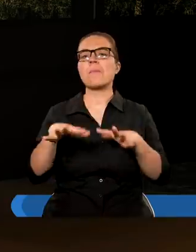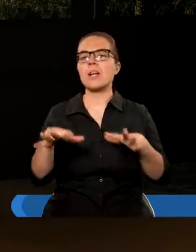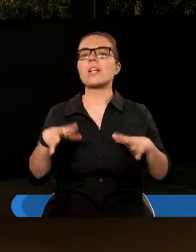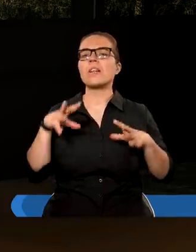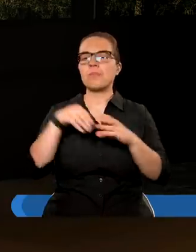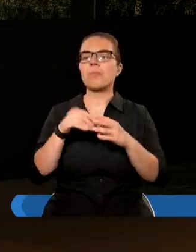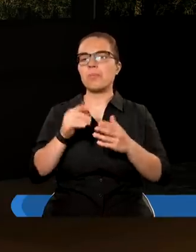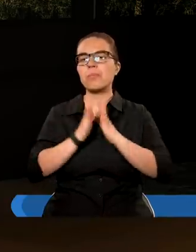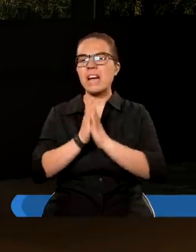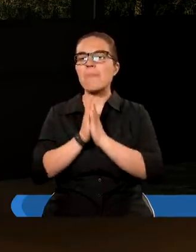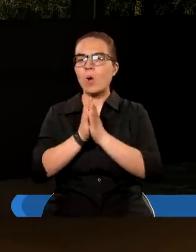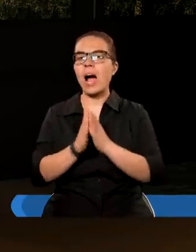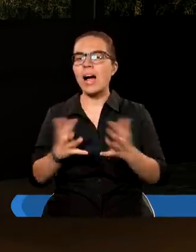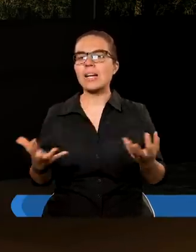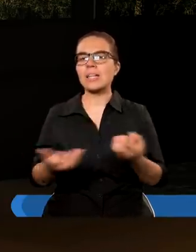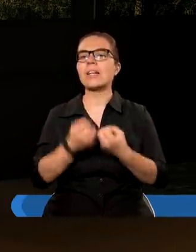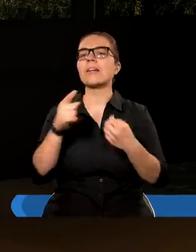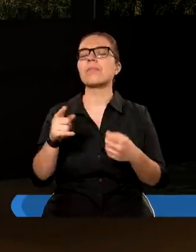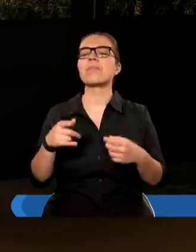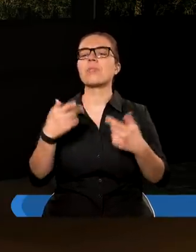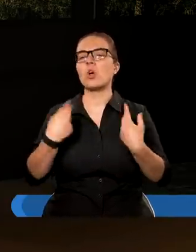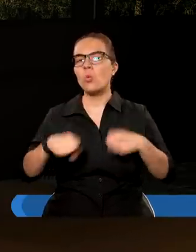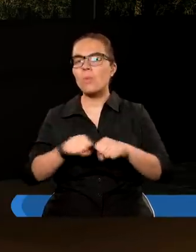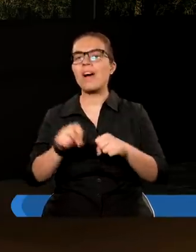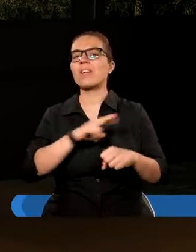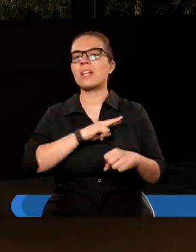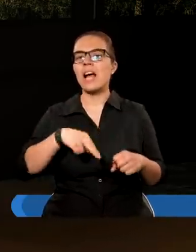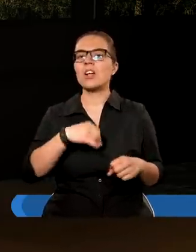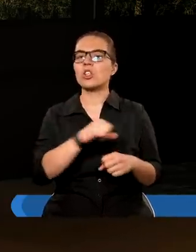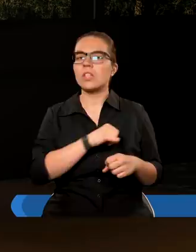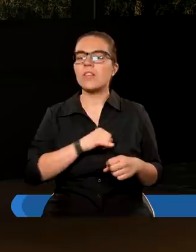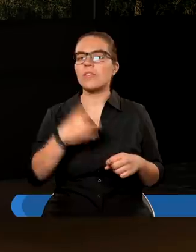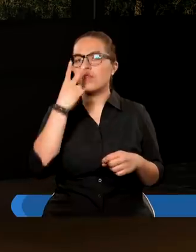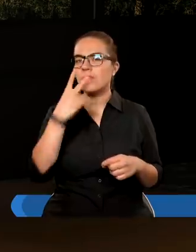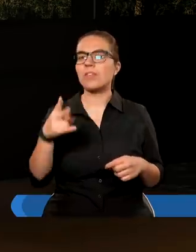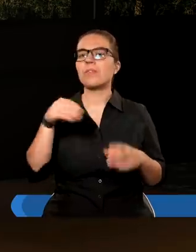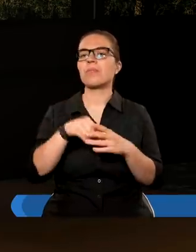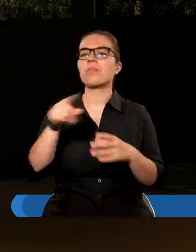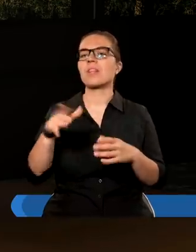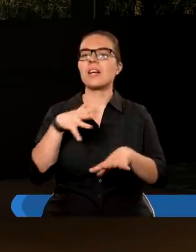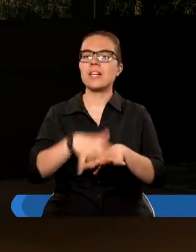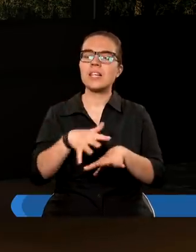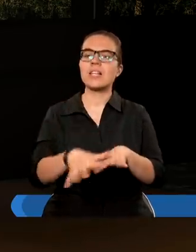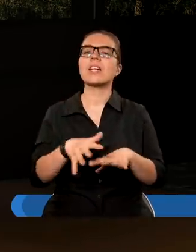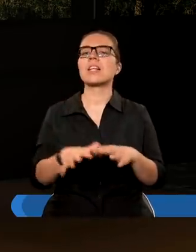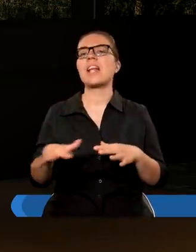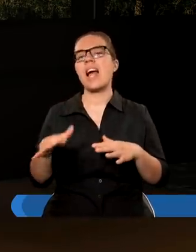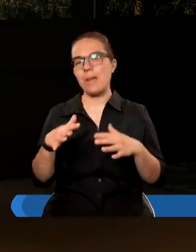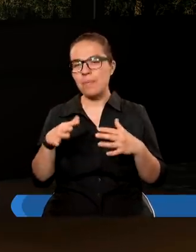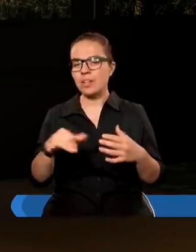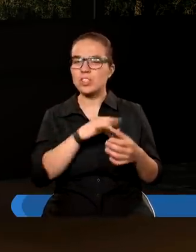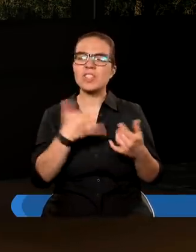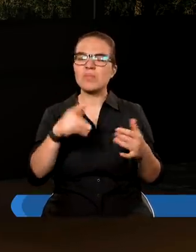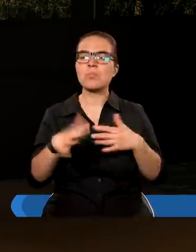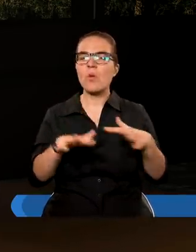dokonuje się przebłaganie i usprawiedliwienie naszych grzechów. Widzimy, że system ziemski, system pośredników